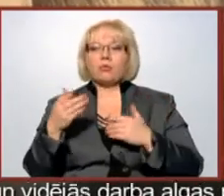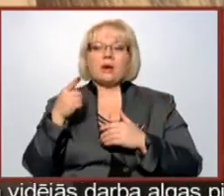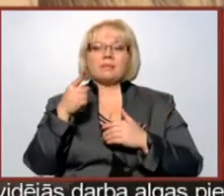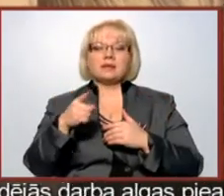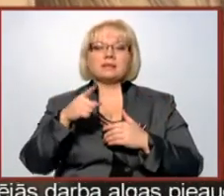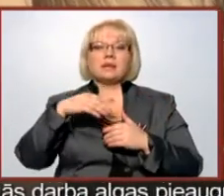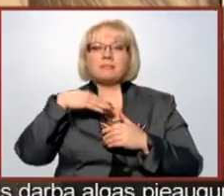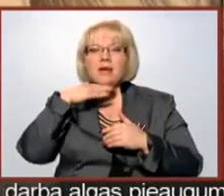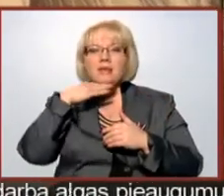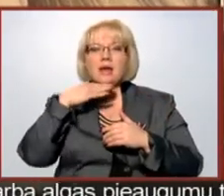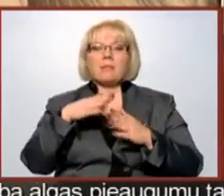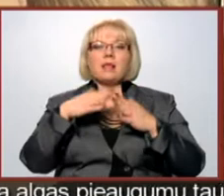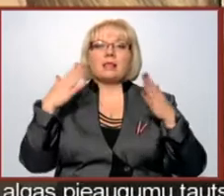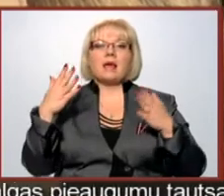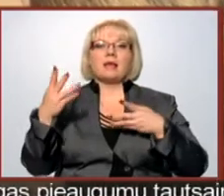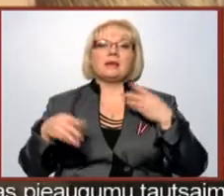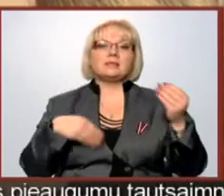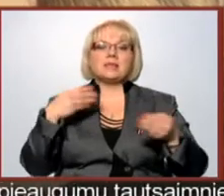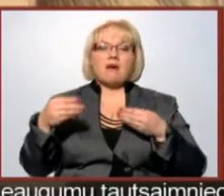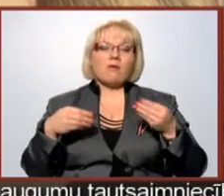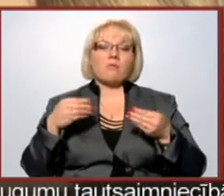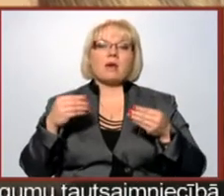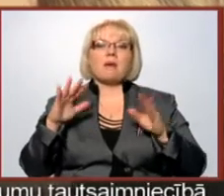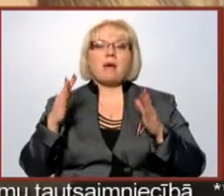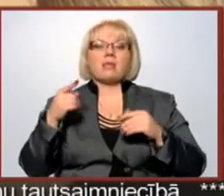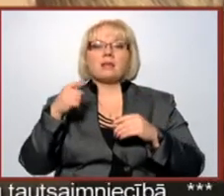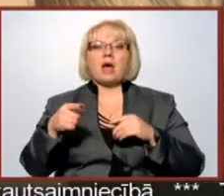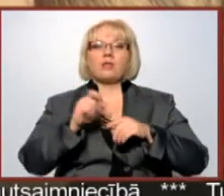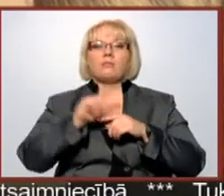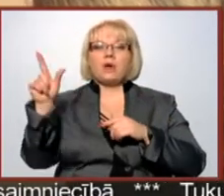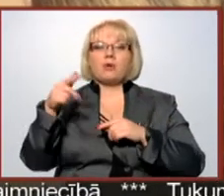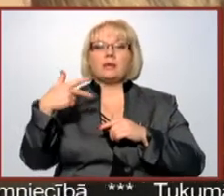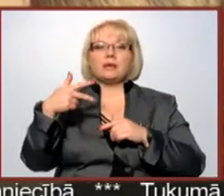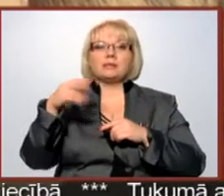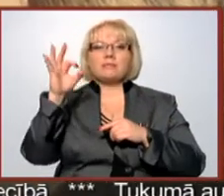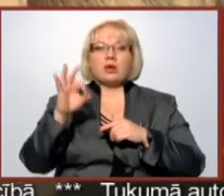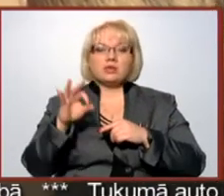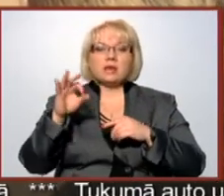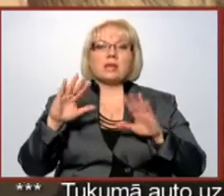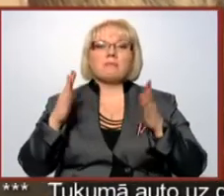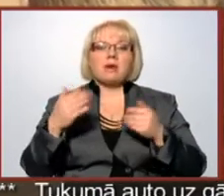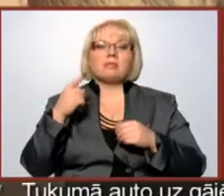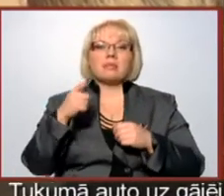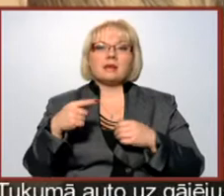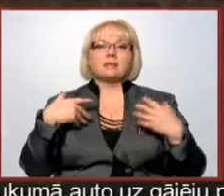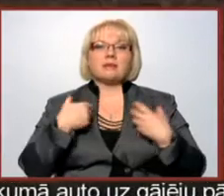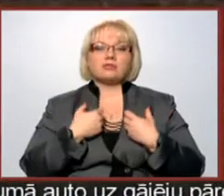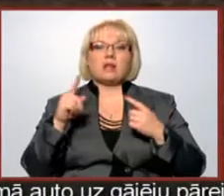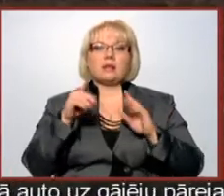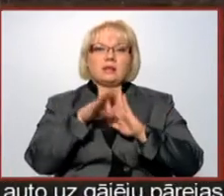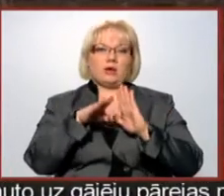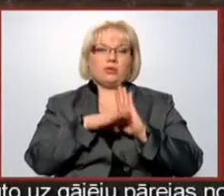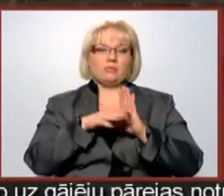pietiekama liela izdevuma pozīcija ar šādu pieaugumu 30%, bet tā zemžēm likums šobrīd.